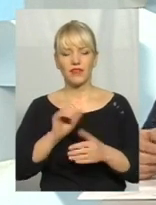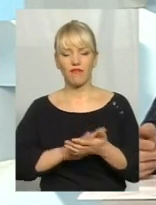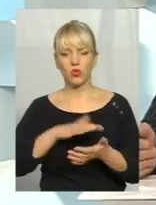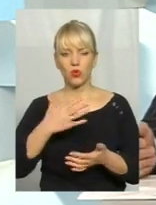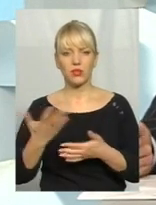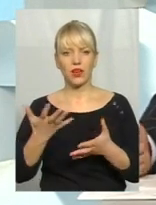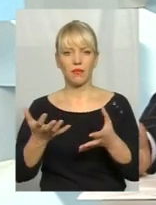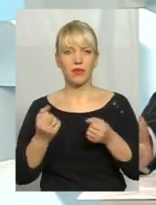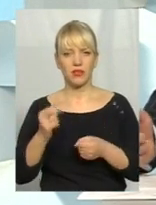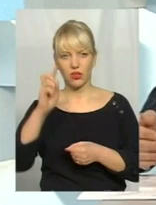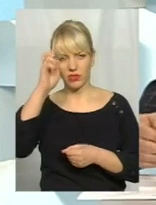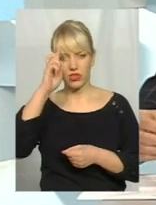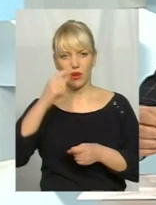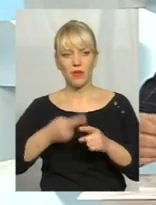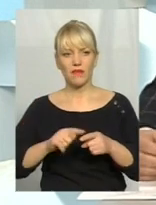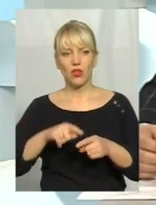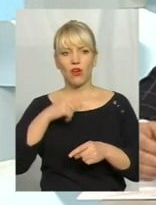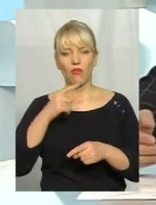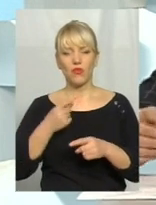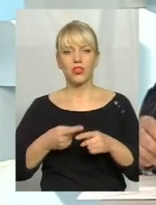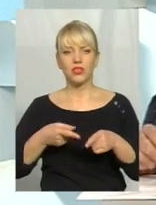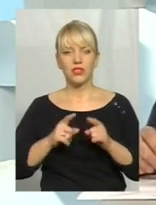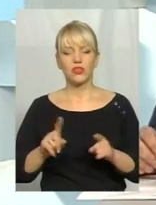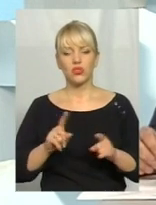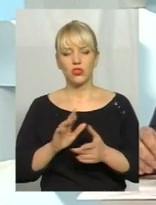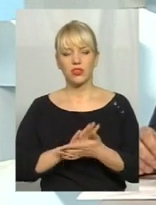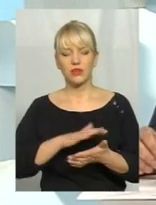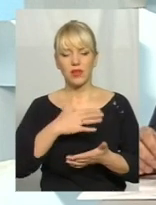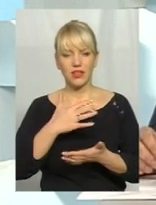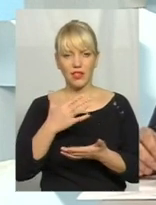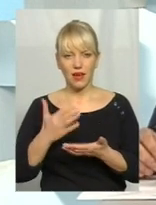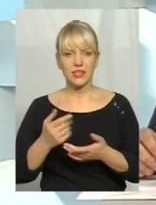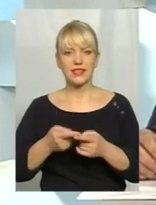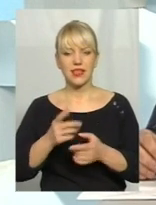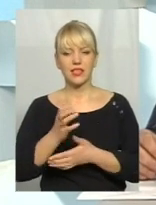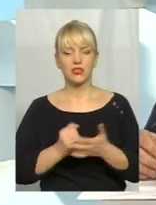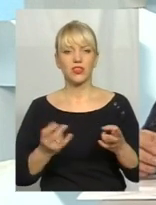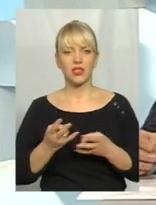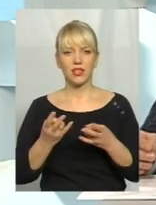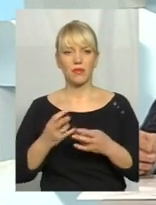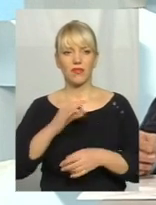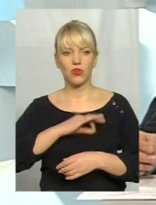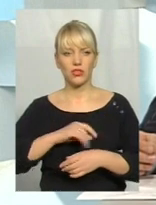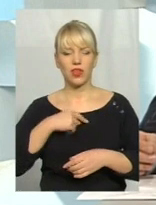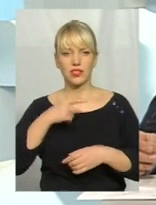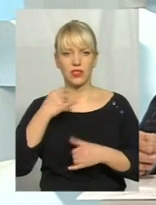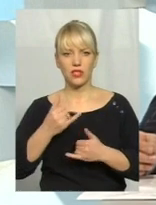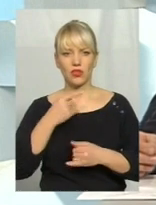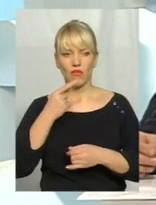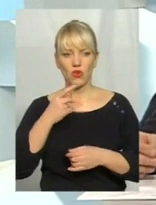і вона говорить дійсно, що сміття – то є ресурс, який потрібно використовувати. Я зараз говорю про ресурс